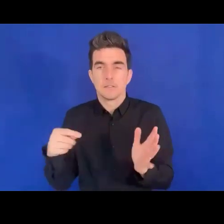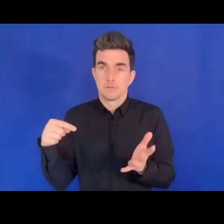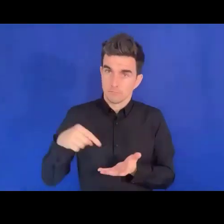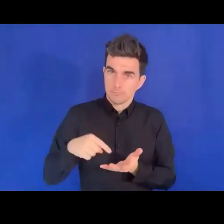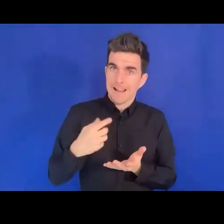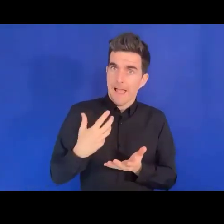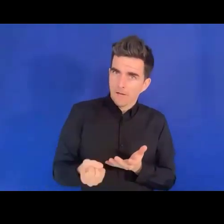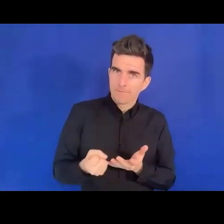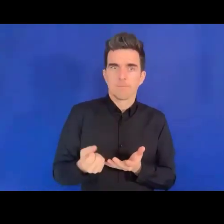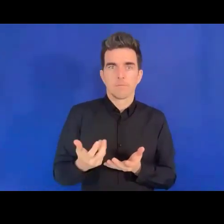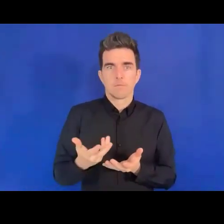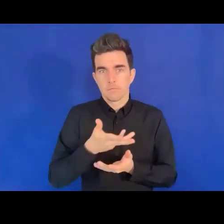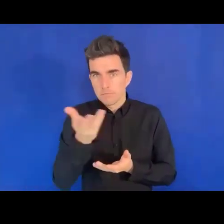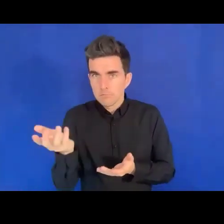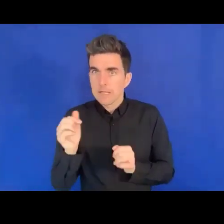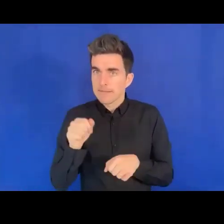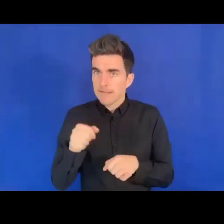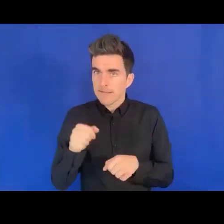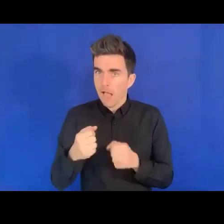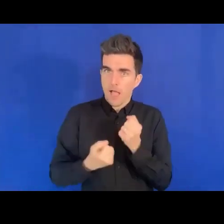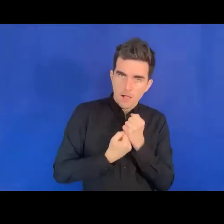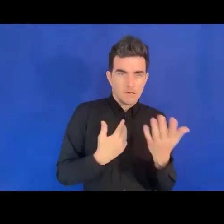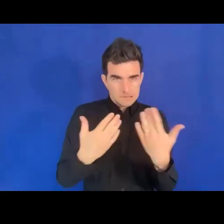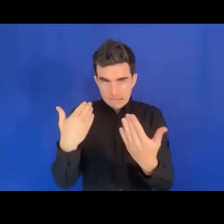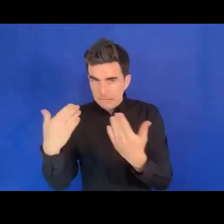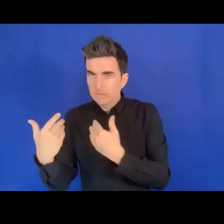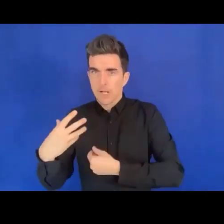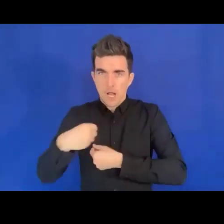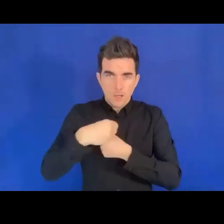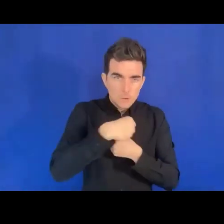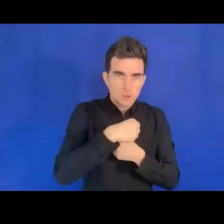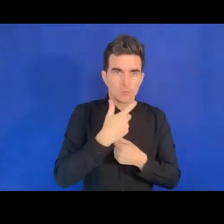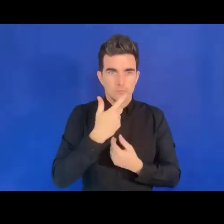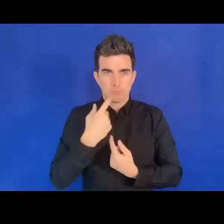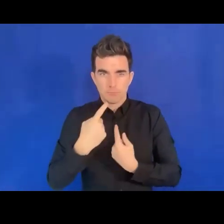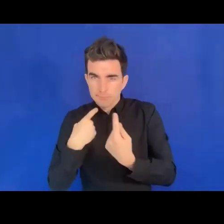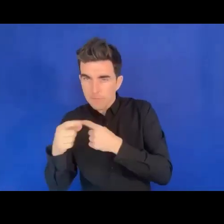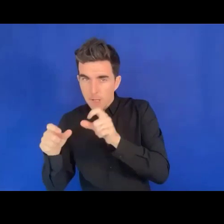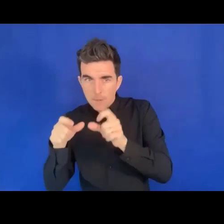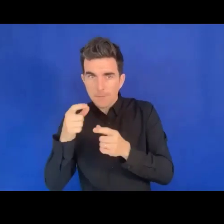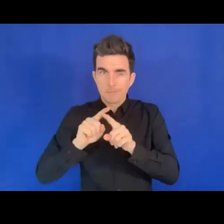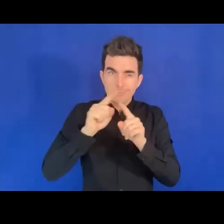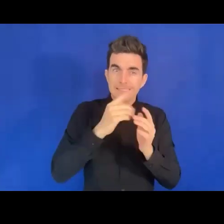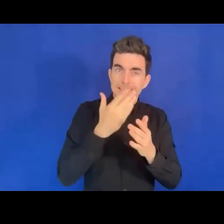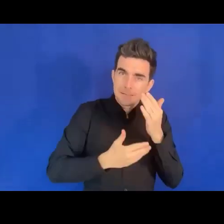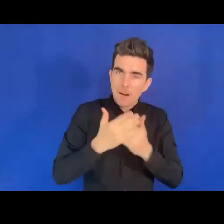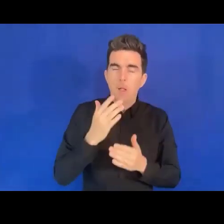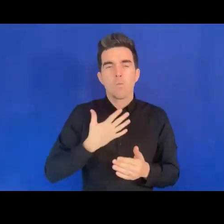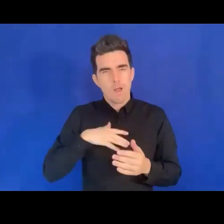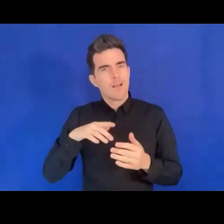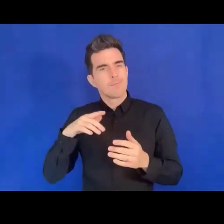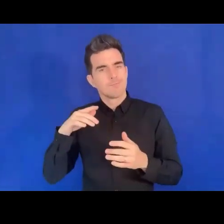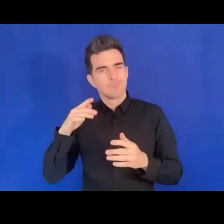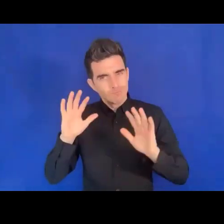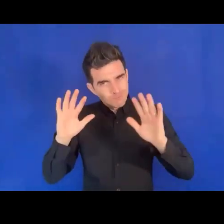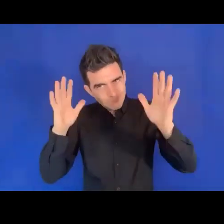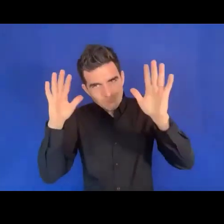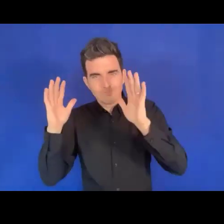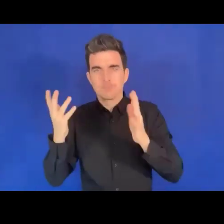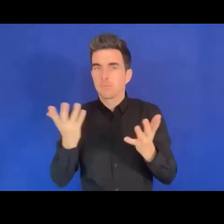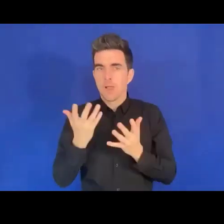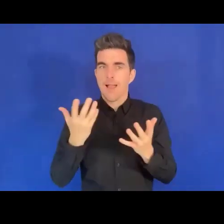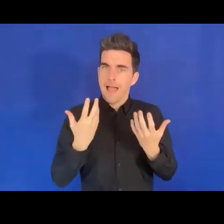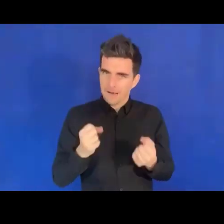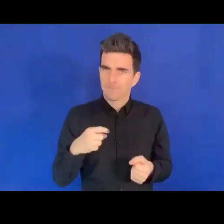personnes handicapées. Nous devons célébrer le fait que nous avons l'occasion, l'opportunité de le faire et la puissance et le pouvoir de le faire.